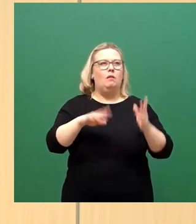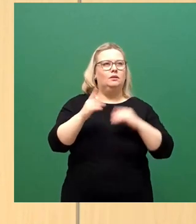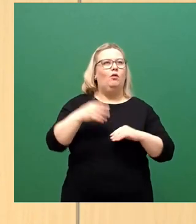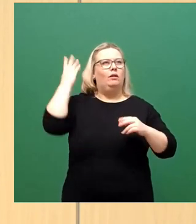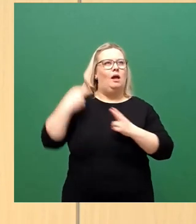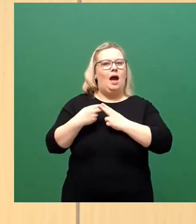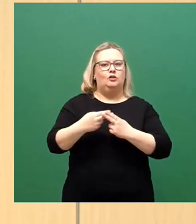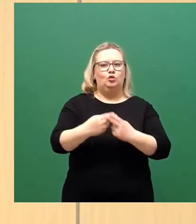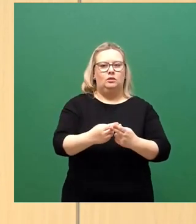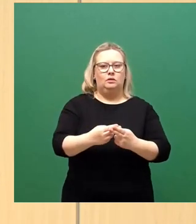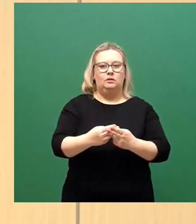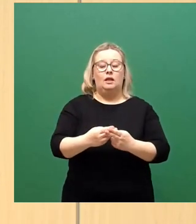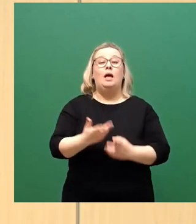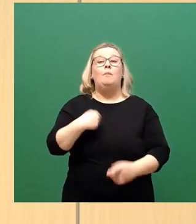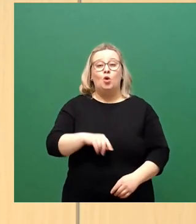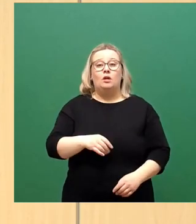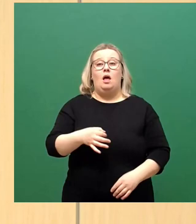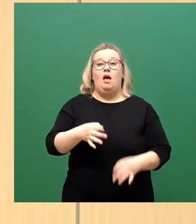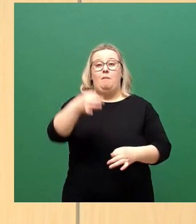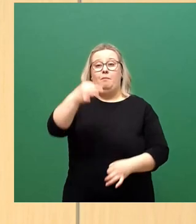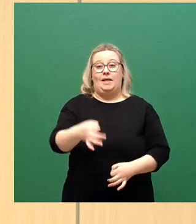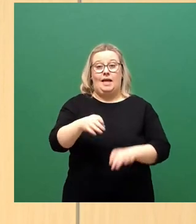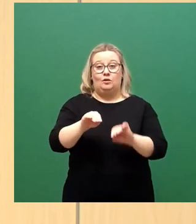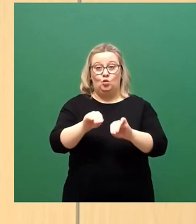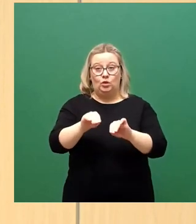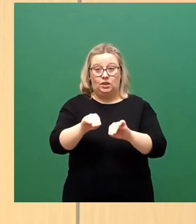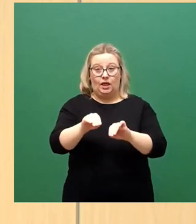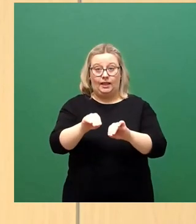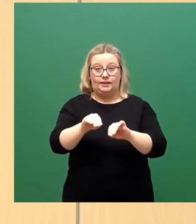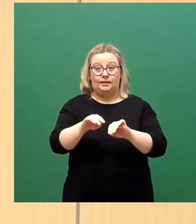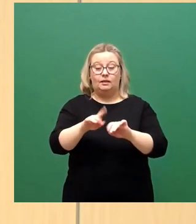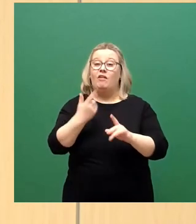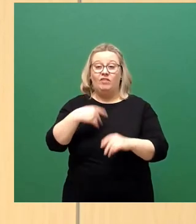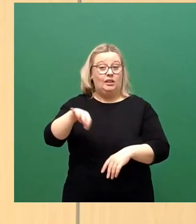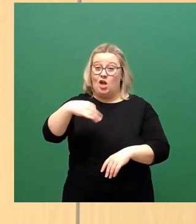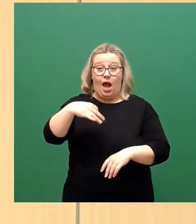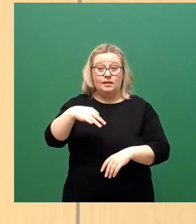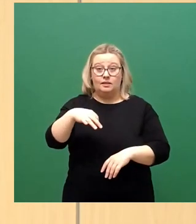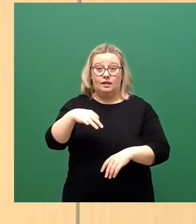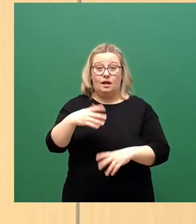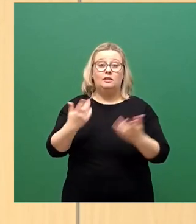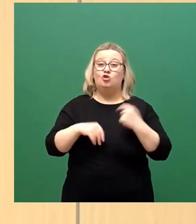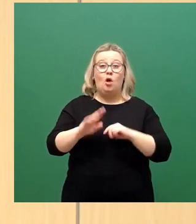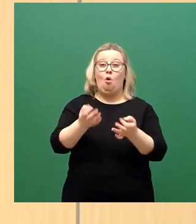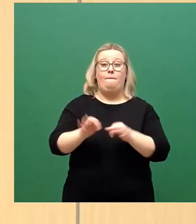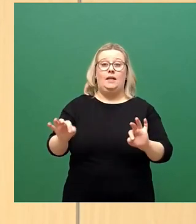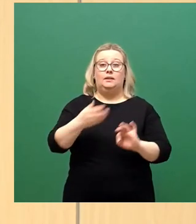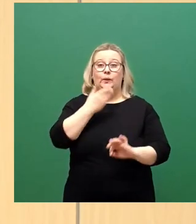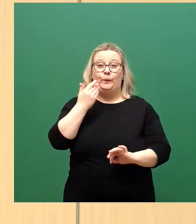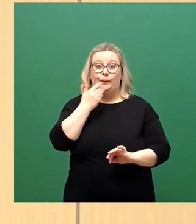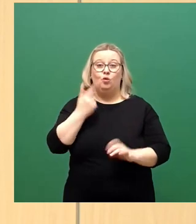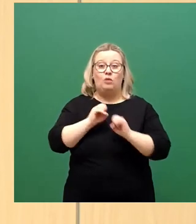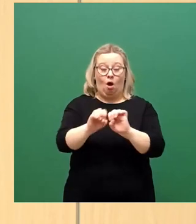eine zulässige Form der Bildungsvermittlung, keineswegs aber die einzige, wahrscheinlich nicht mal die beste und in der Pandemie